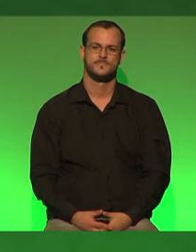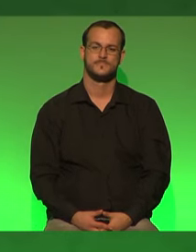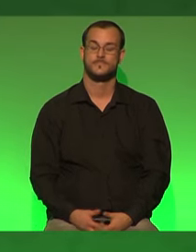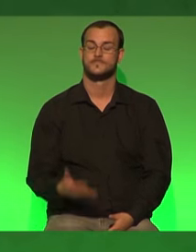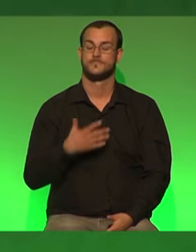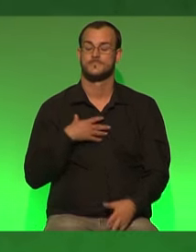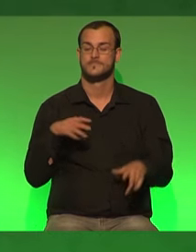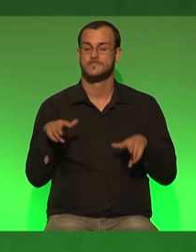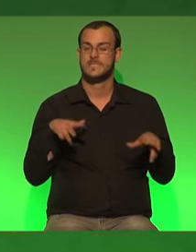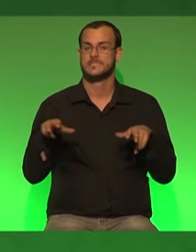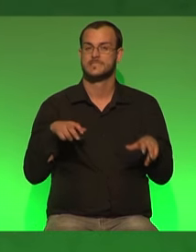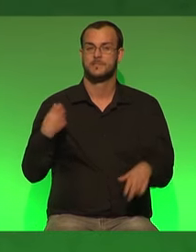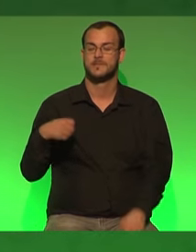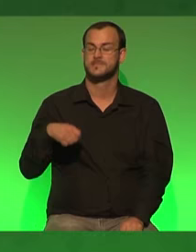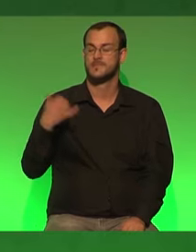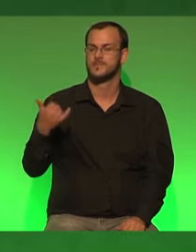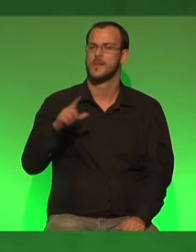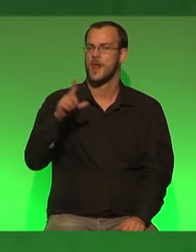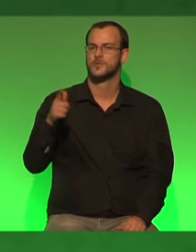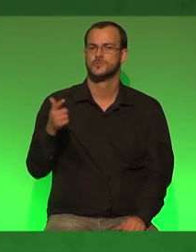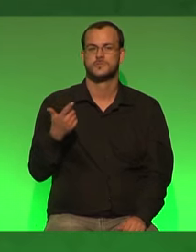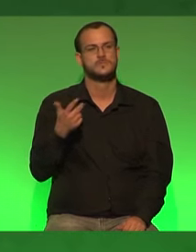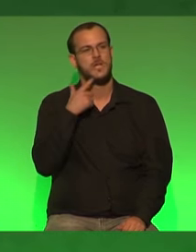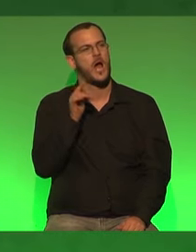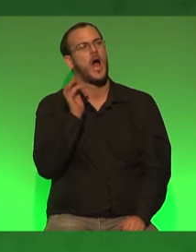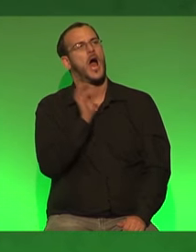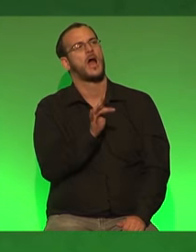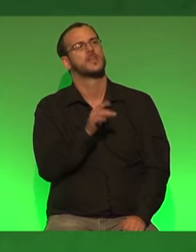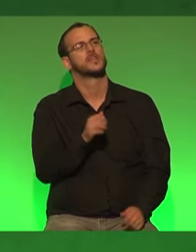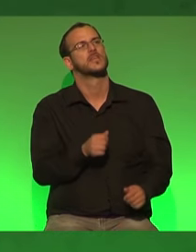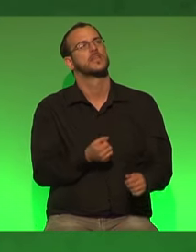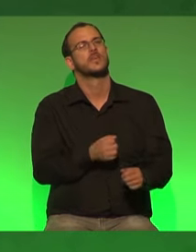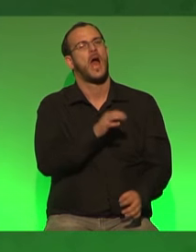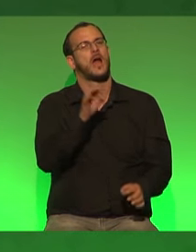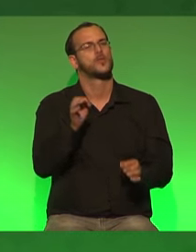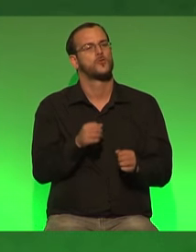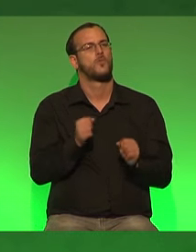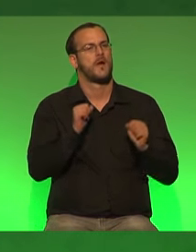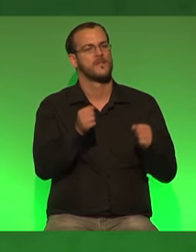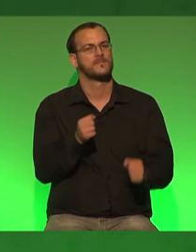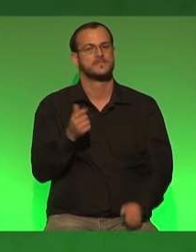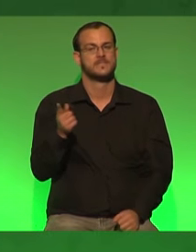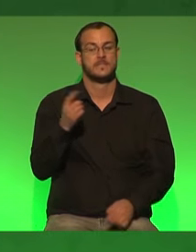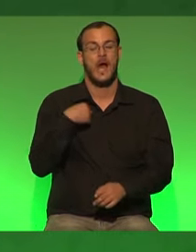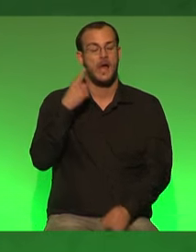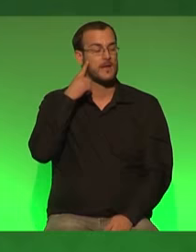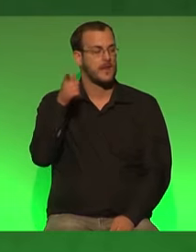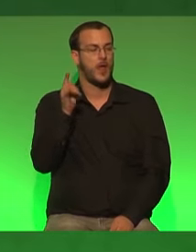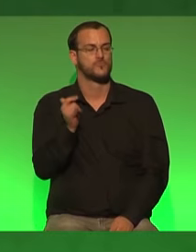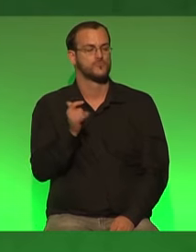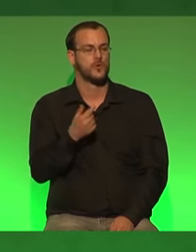unser ministerpräsident laschet präsentiert sich ja gern als anti-atom akavist und ja ich glaube ihm das sogar dass ihn das beunruhigt mit quasi so einem